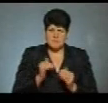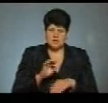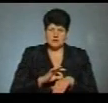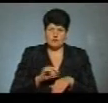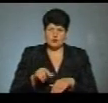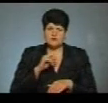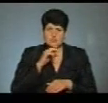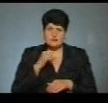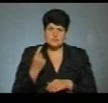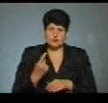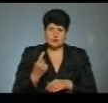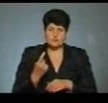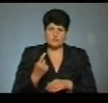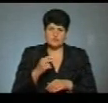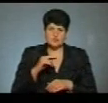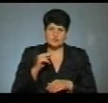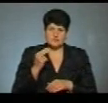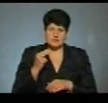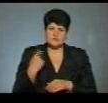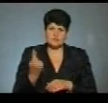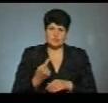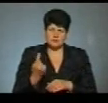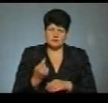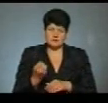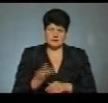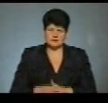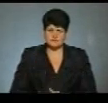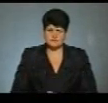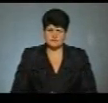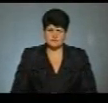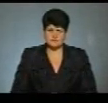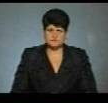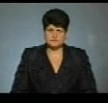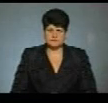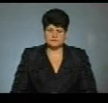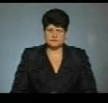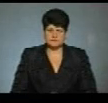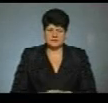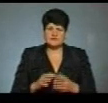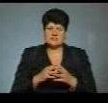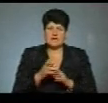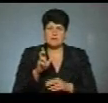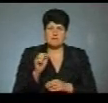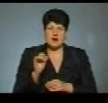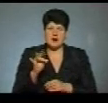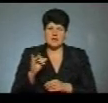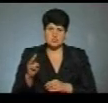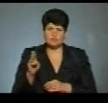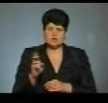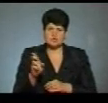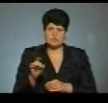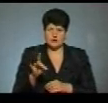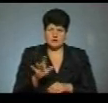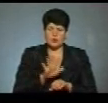Чернівецькій області – 13 лабораторно підтверджених випадків коронавірусу. В селі Бариш Бучацького району на